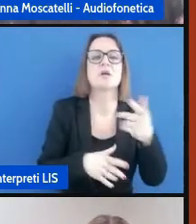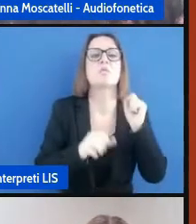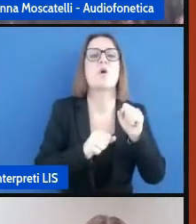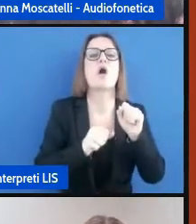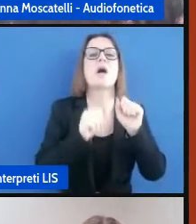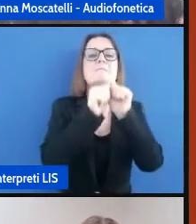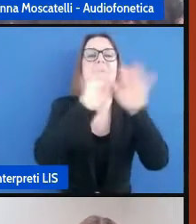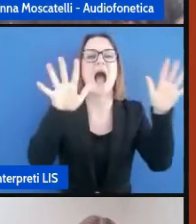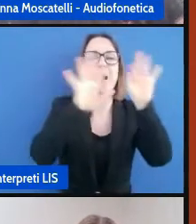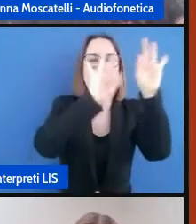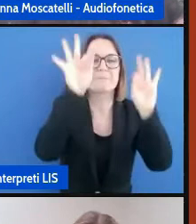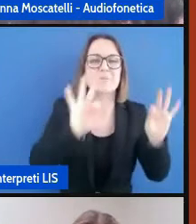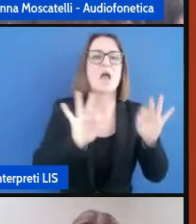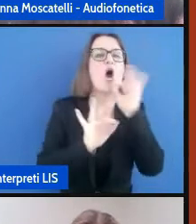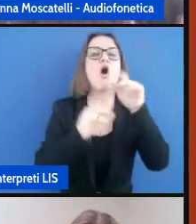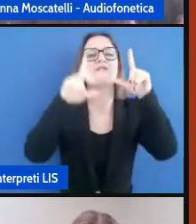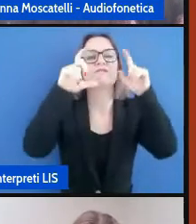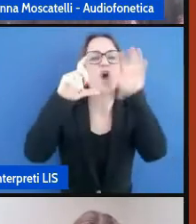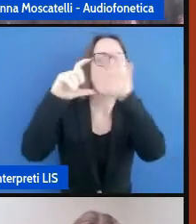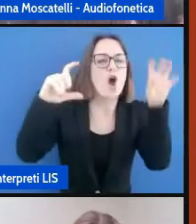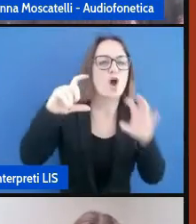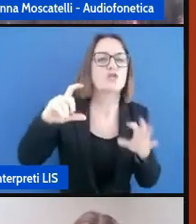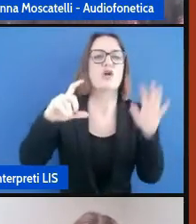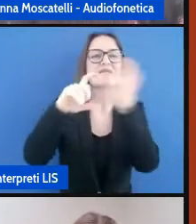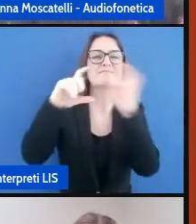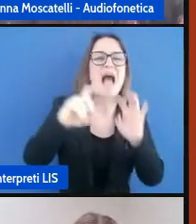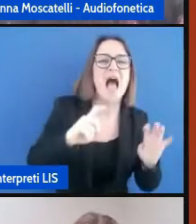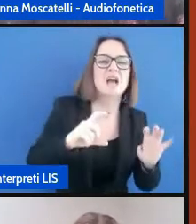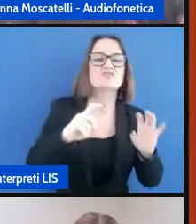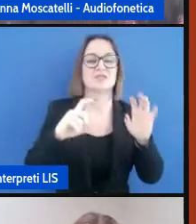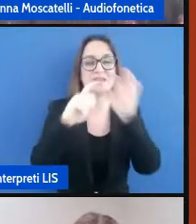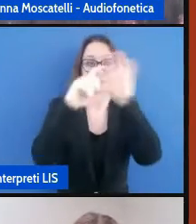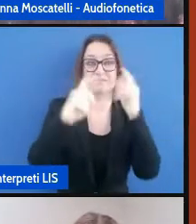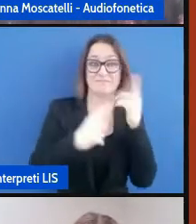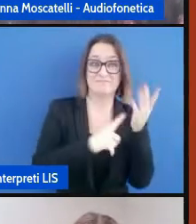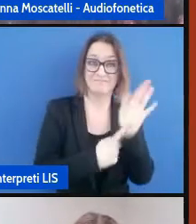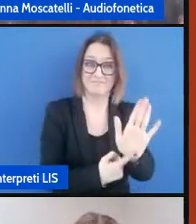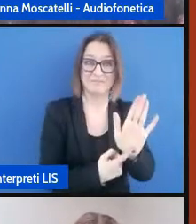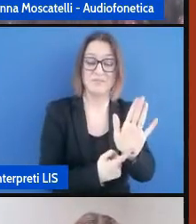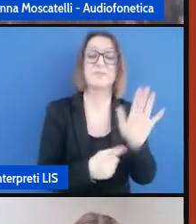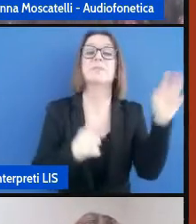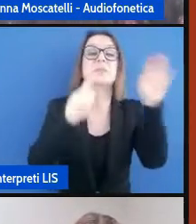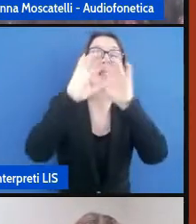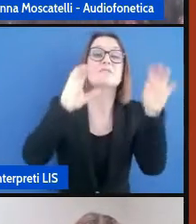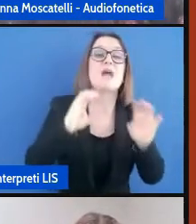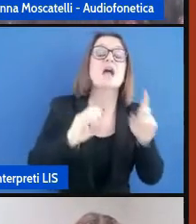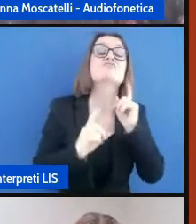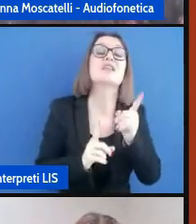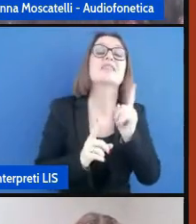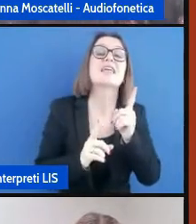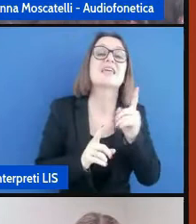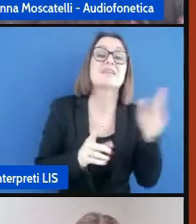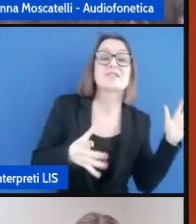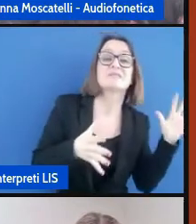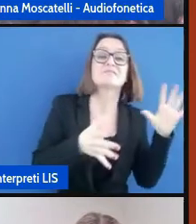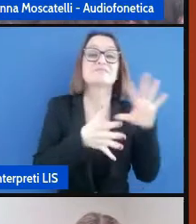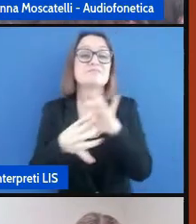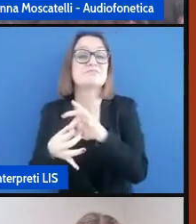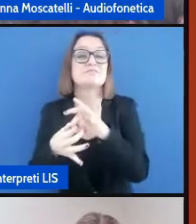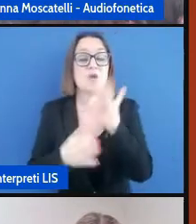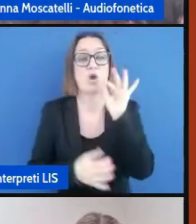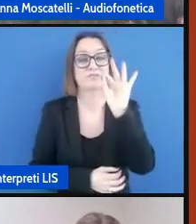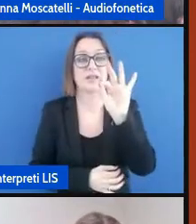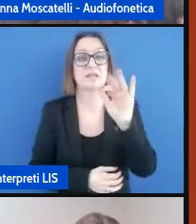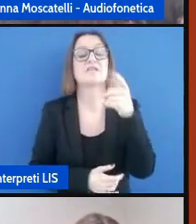fotografie e delle immagini che devono essere però immagini che siano funzionali all'obiettivo perché a volte la